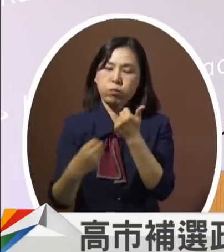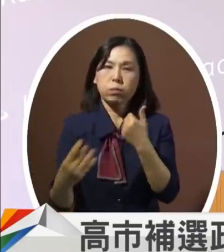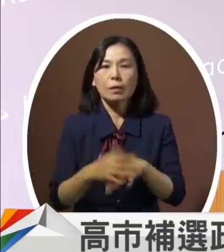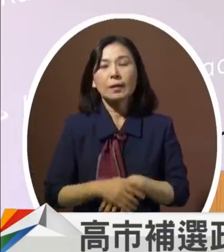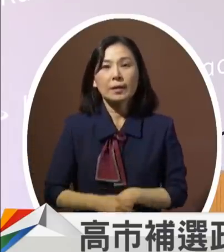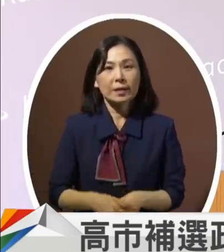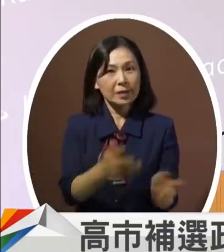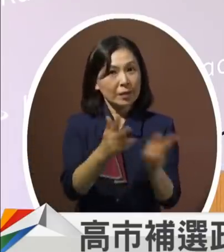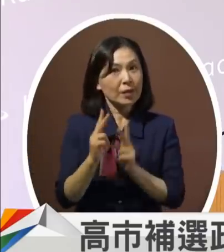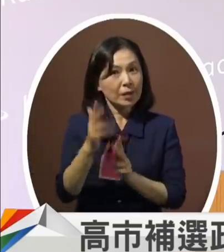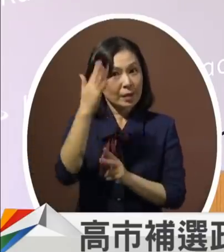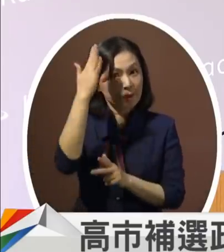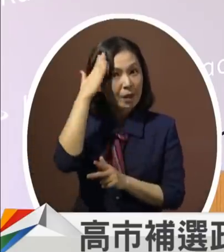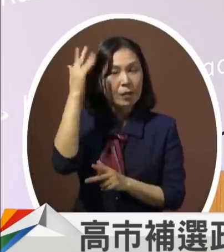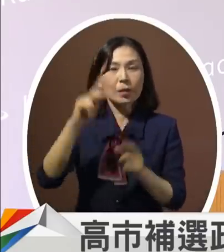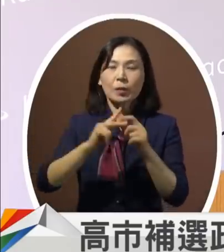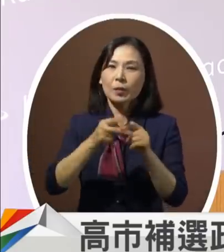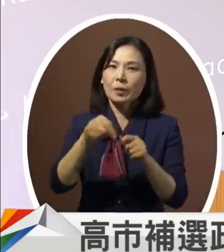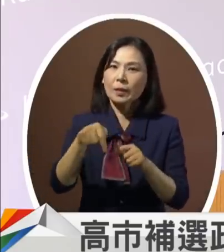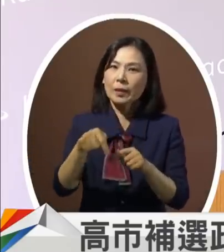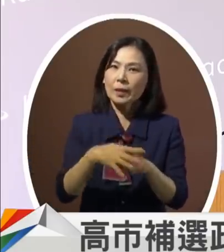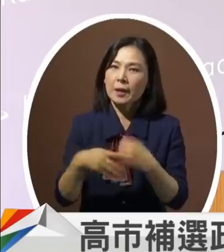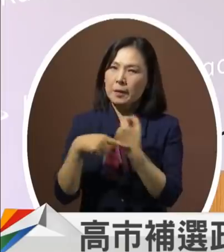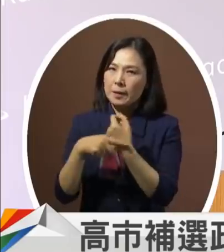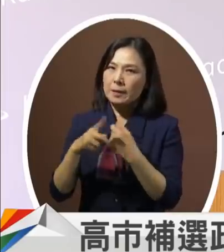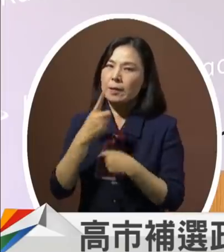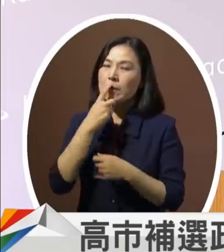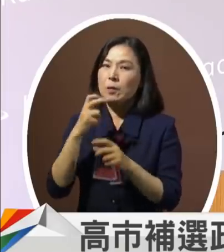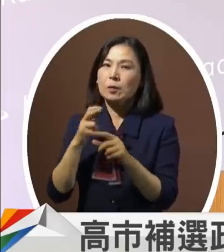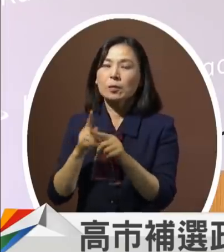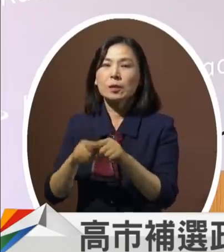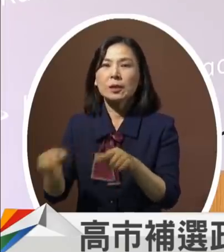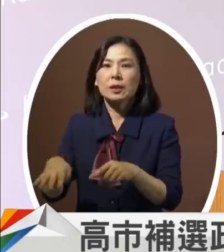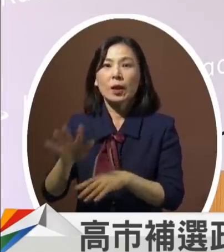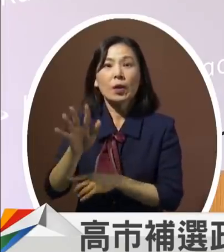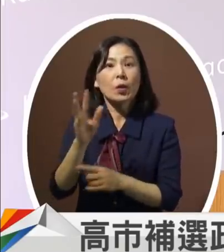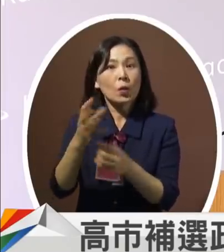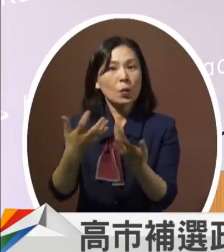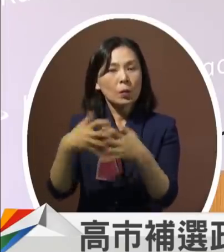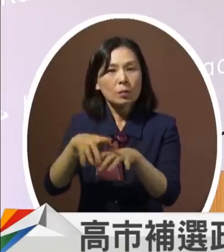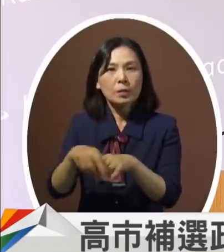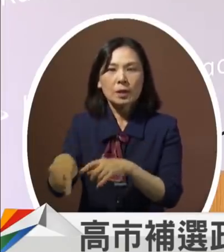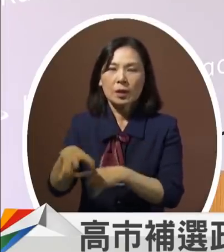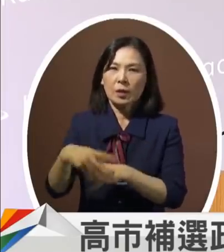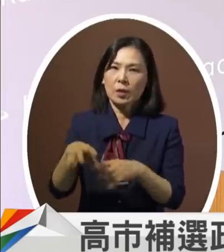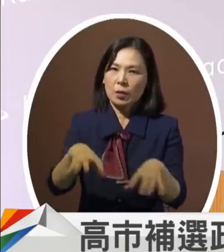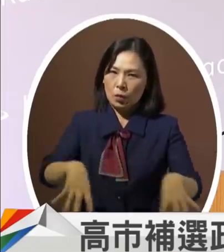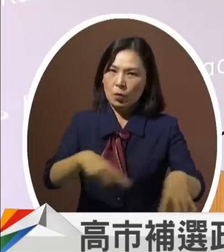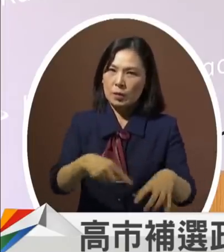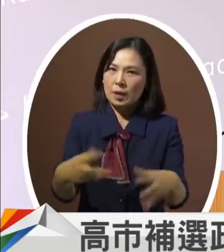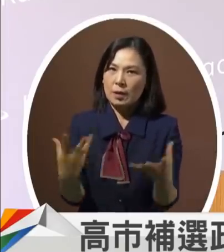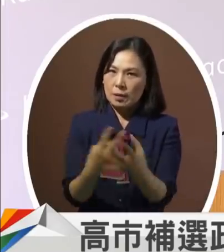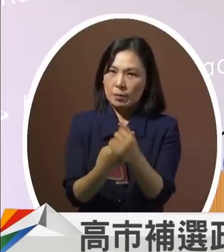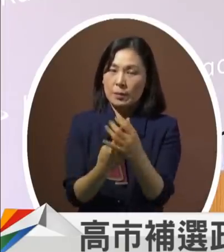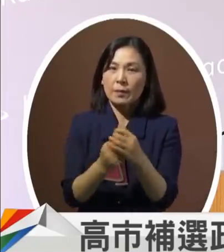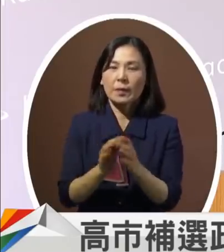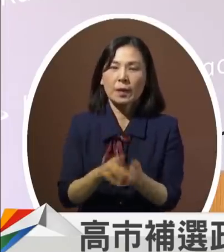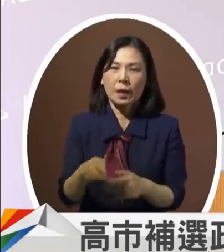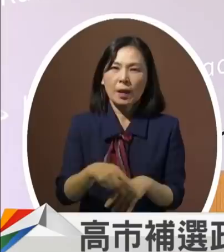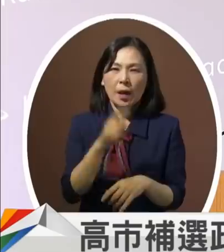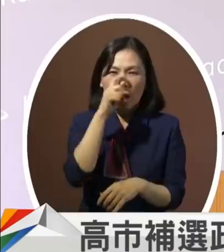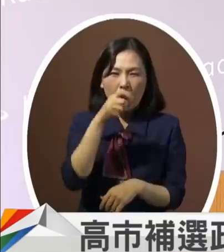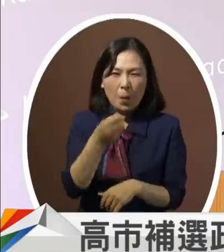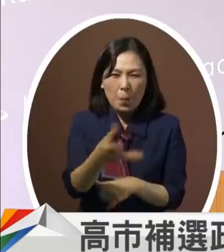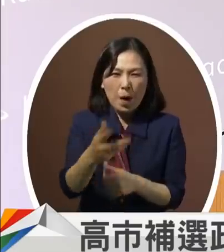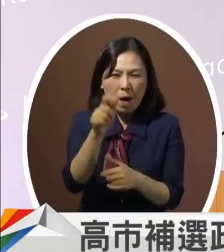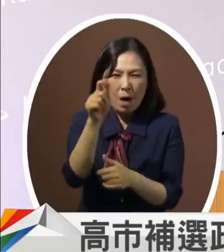为什么要跟中企有机农场要研究并存现在的工业园区要零排放低污染用绿电这个方面你都还